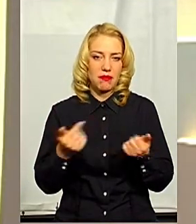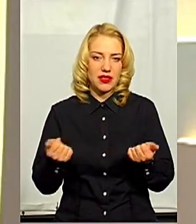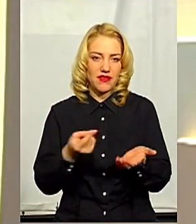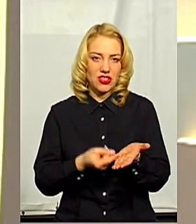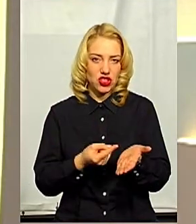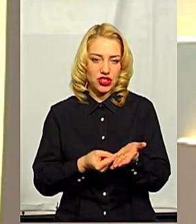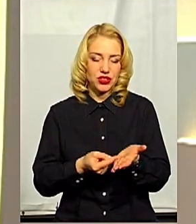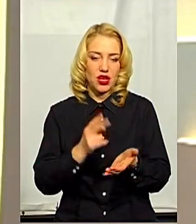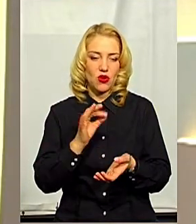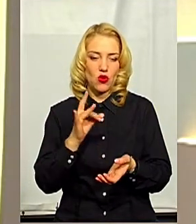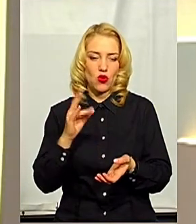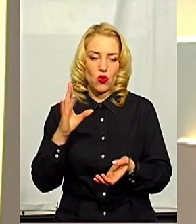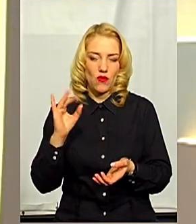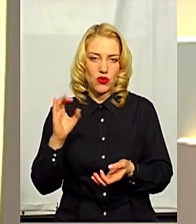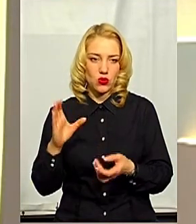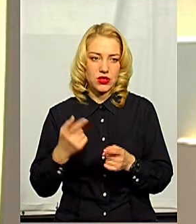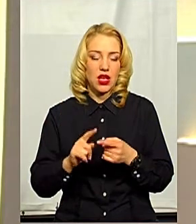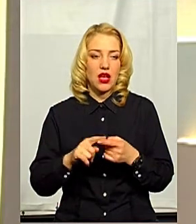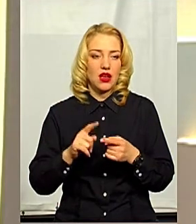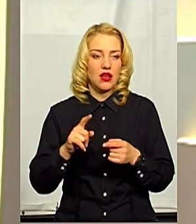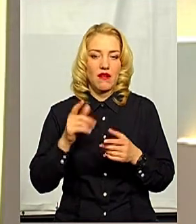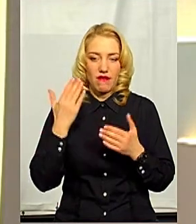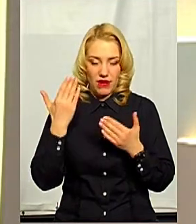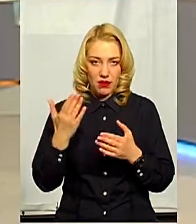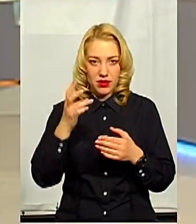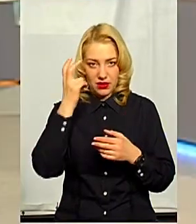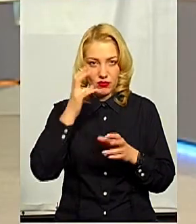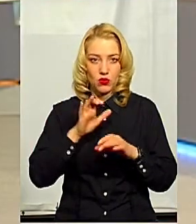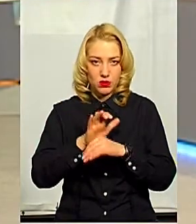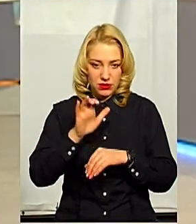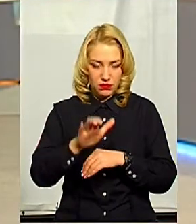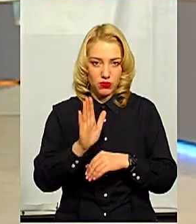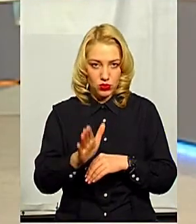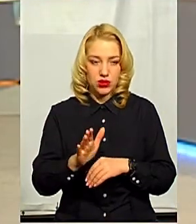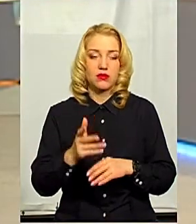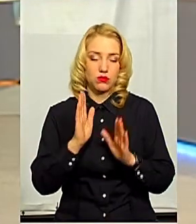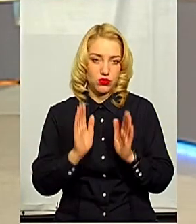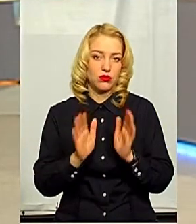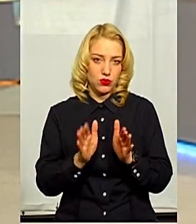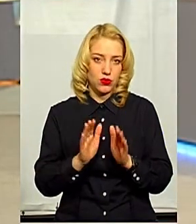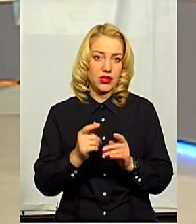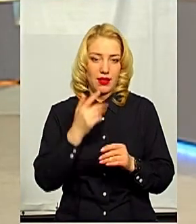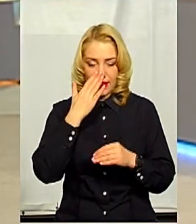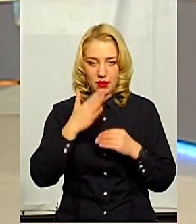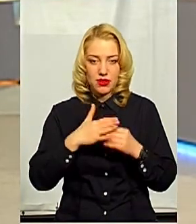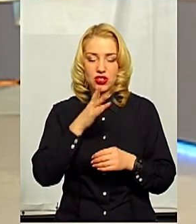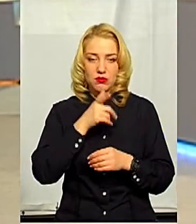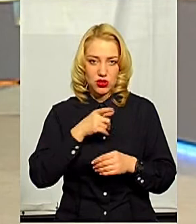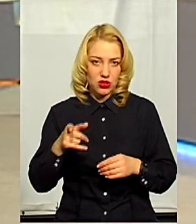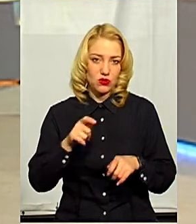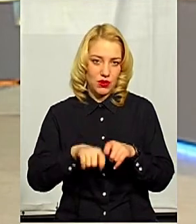не обіцяють вам відправити ці експрес-тести на місця? Вони будуть. Будуть? А коли? В найближчий час.